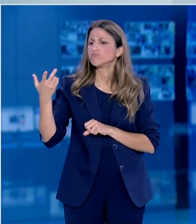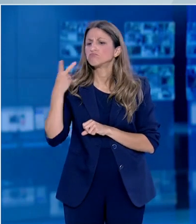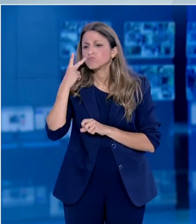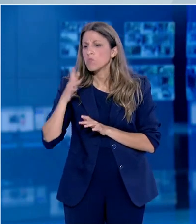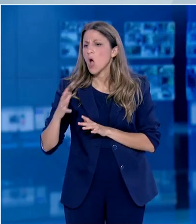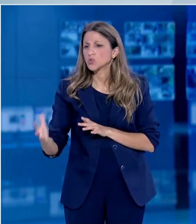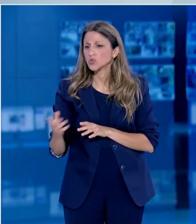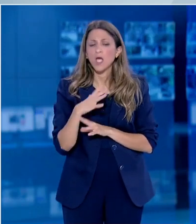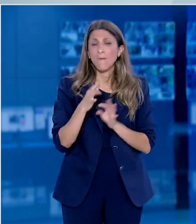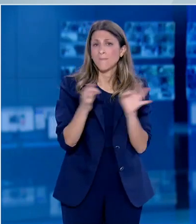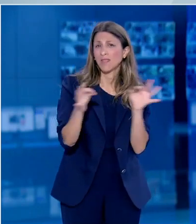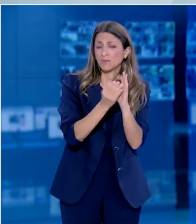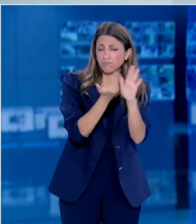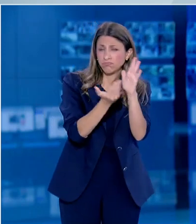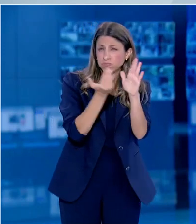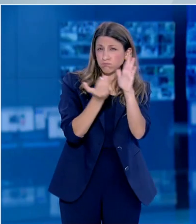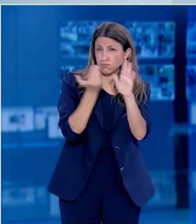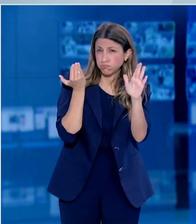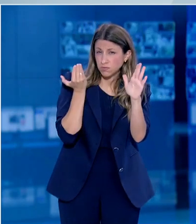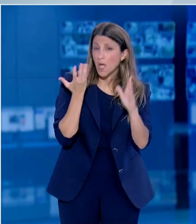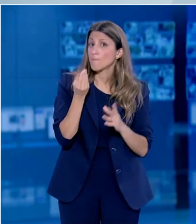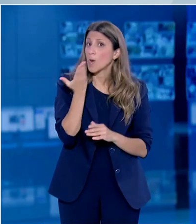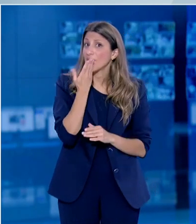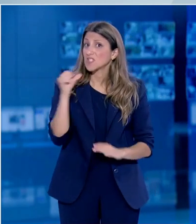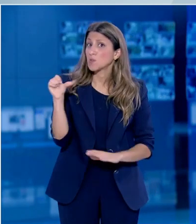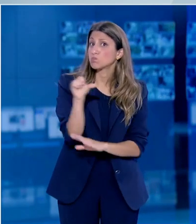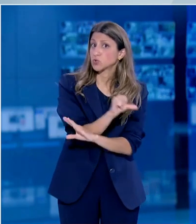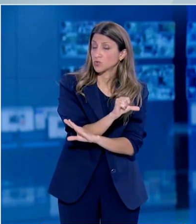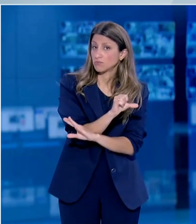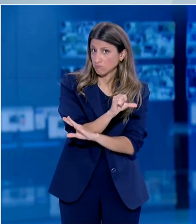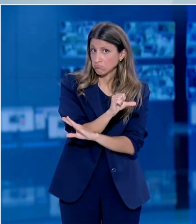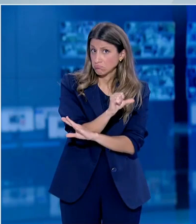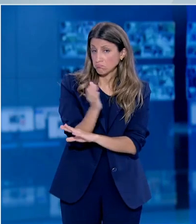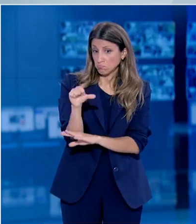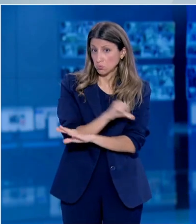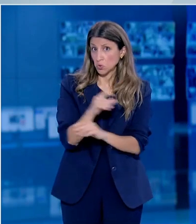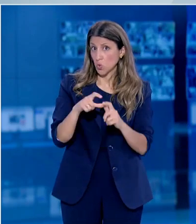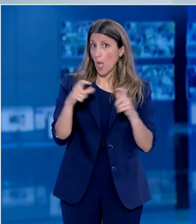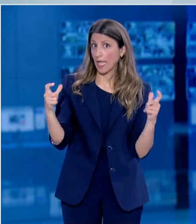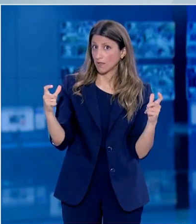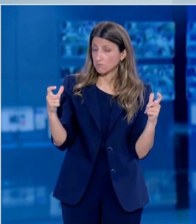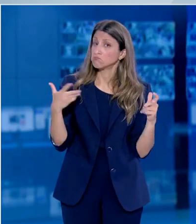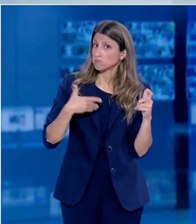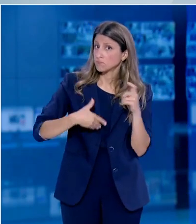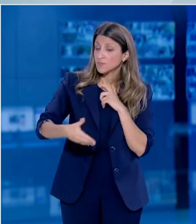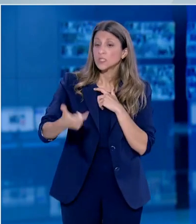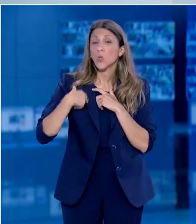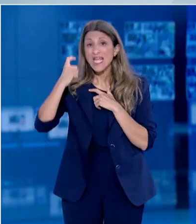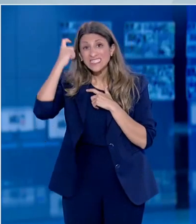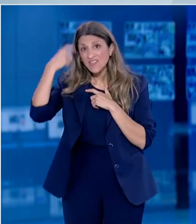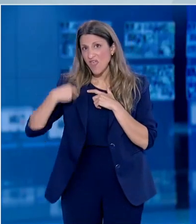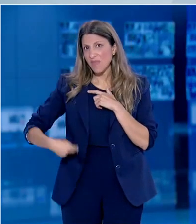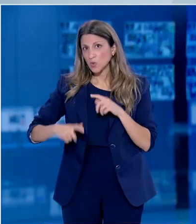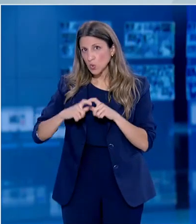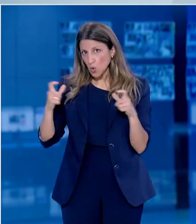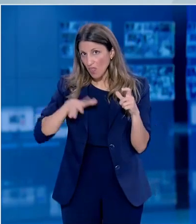και με τους μαθητές λυκείων και γυμνασίων να έχουν επιστρέψει στα θρανία, ποια είναι η άποψη της Επιτροπής Λοιμοξιολόγων για το πιθανό άνοιγμα και των δημοτικών σχολείων